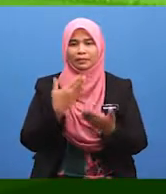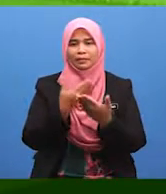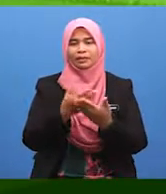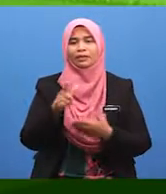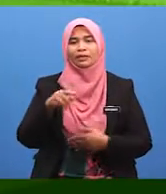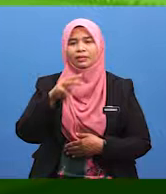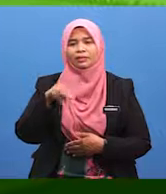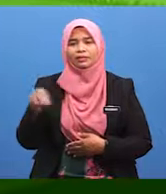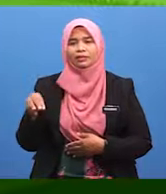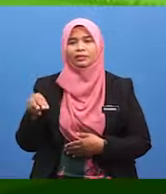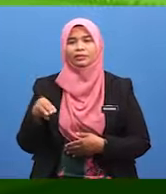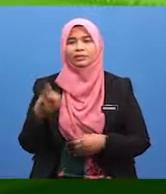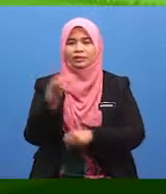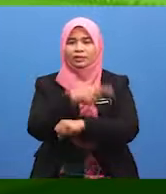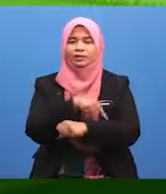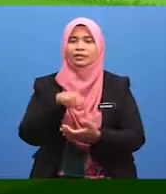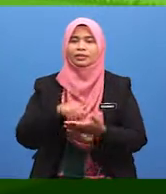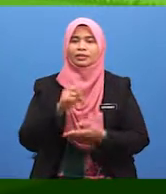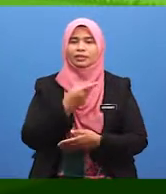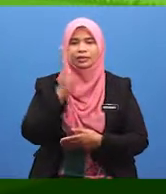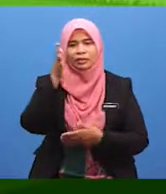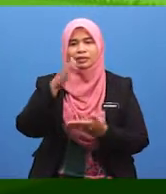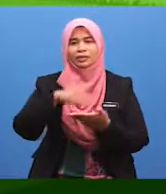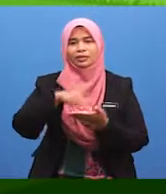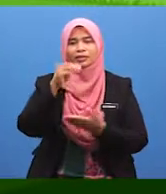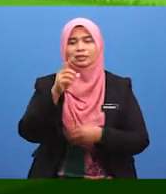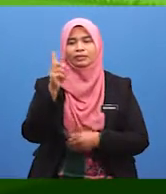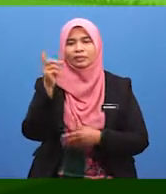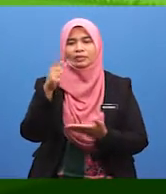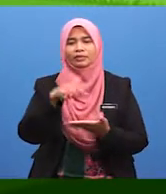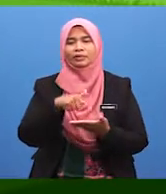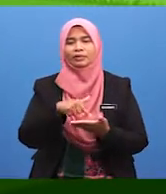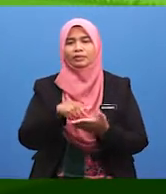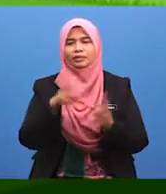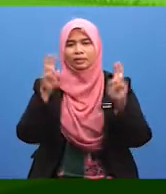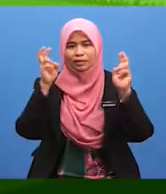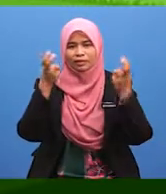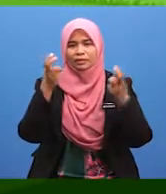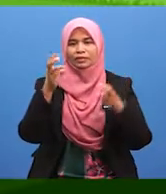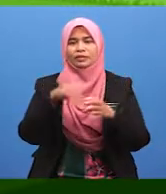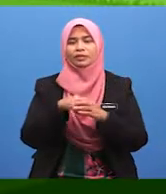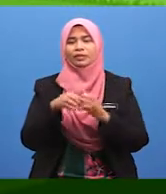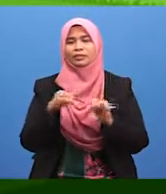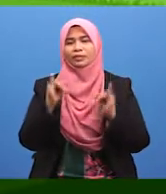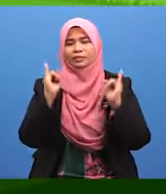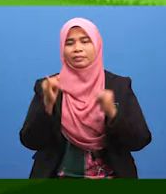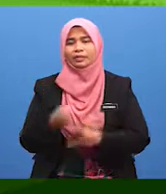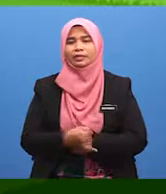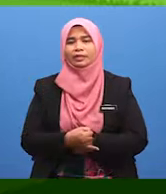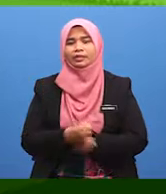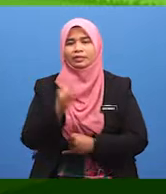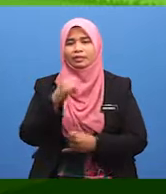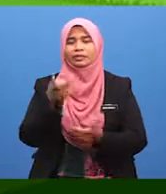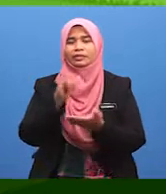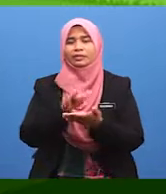Baiklah, murid-murid. Hari ini, kita akan belajar satu lagi tajuk dalam bidang ibadah.